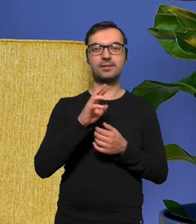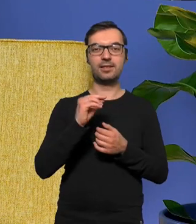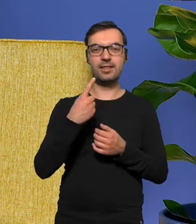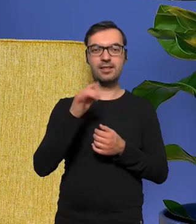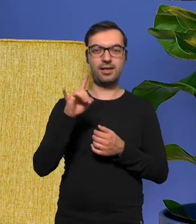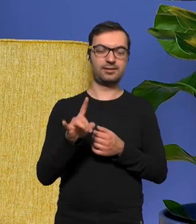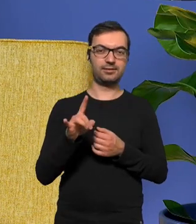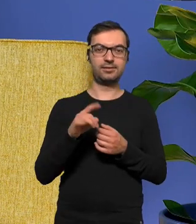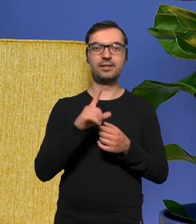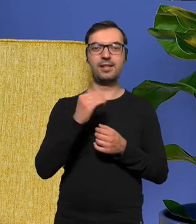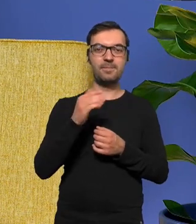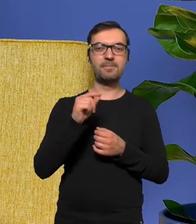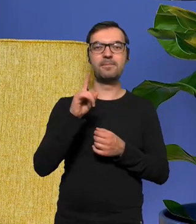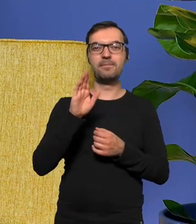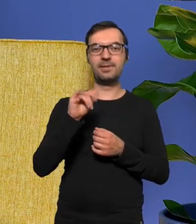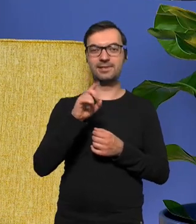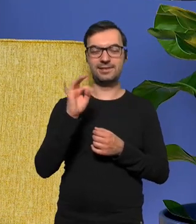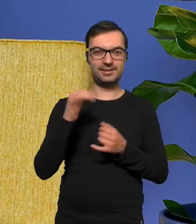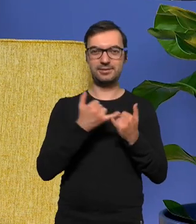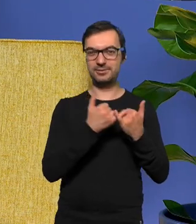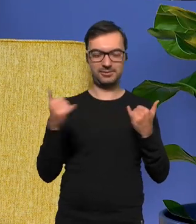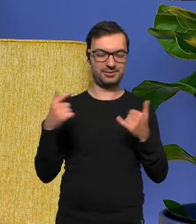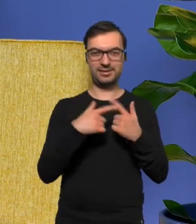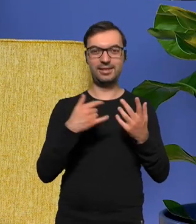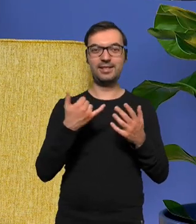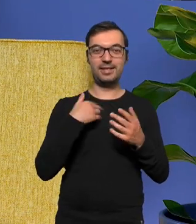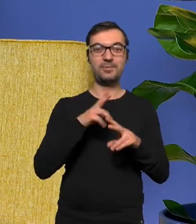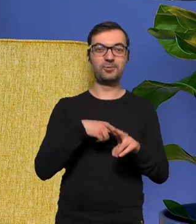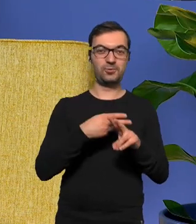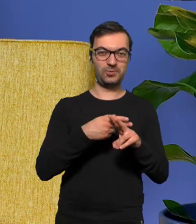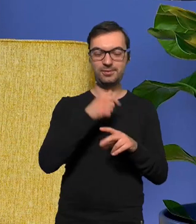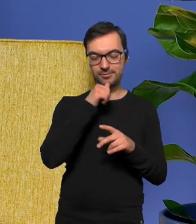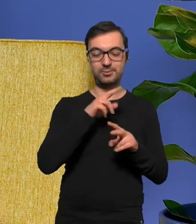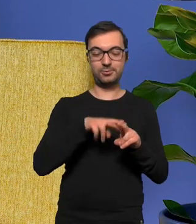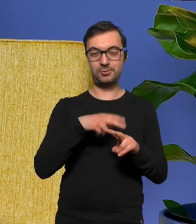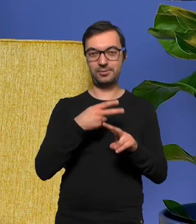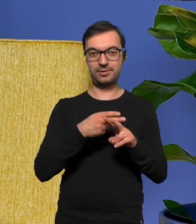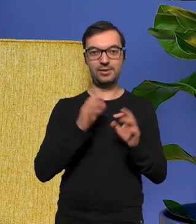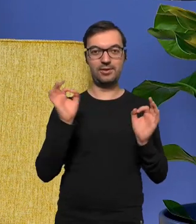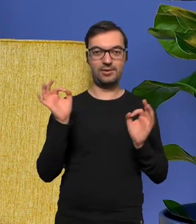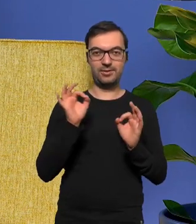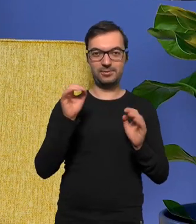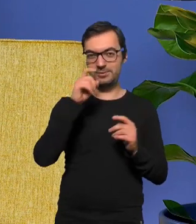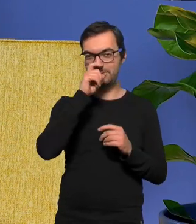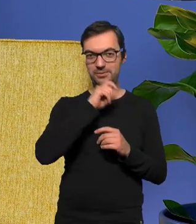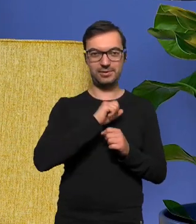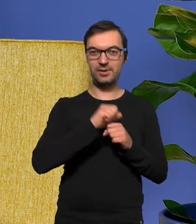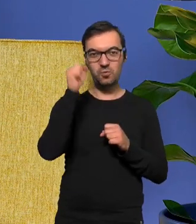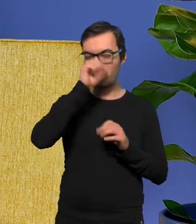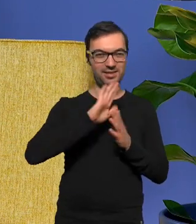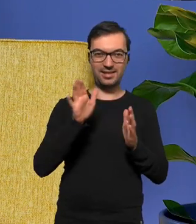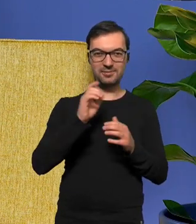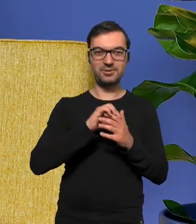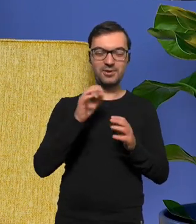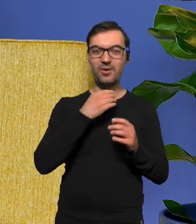Blink 182 Lim Biskit i innych takich rzeczy jeżeli bym to przetłumaczył a próbowałem to jest straszne zło to nie jest głupie nawet